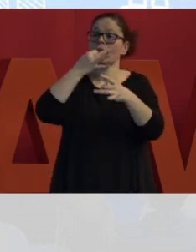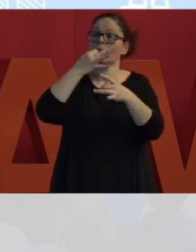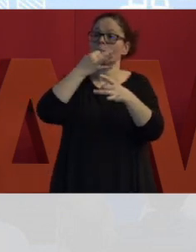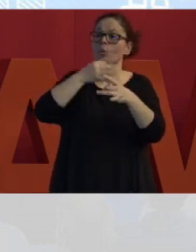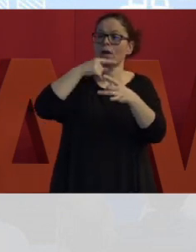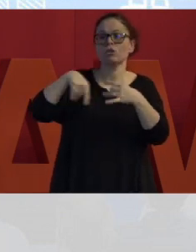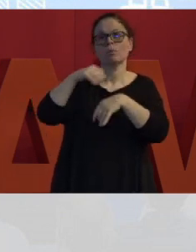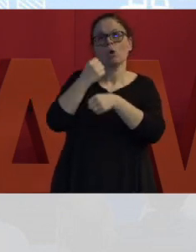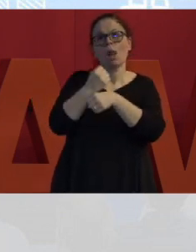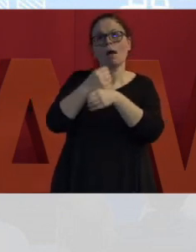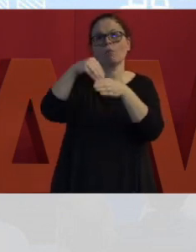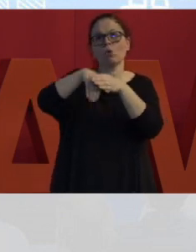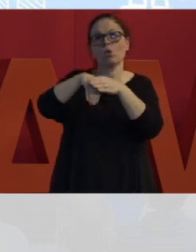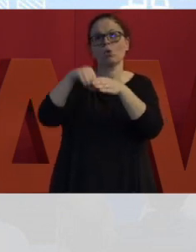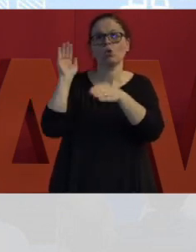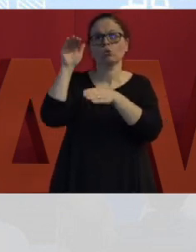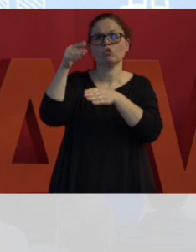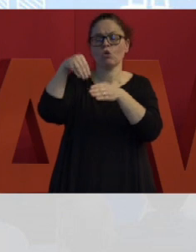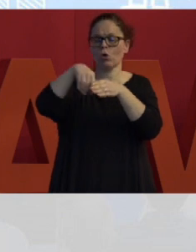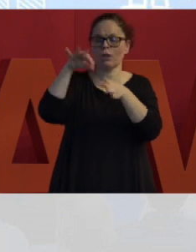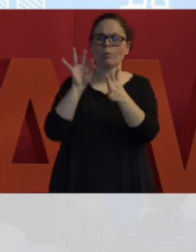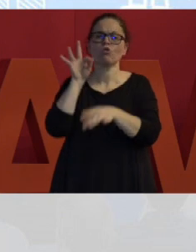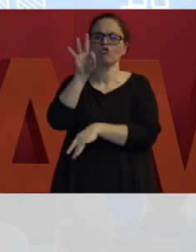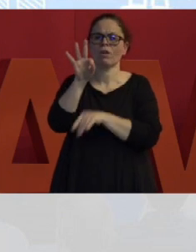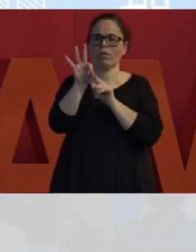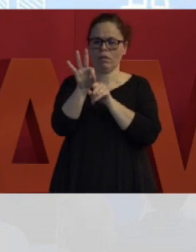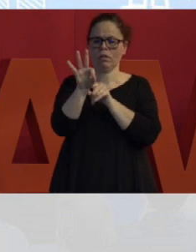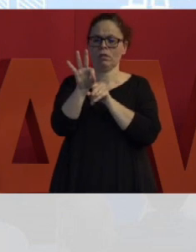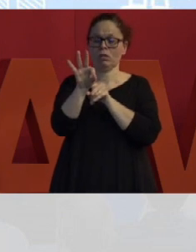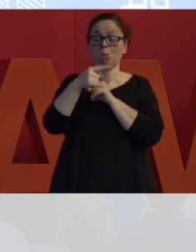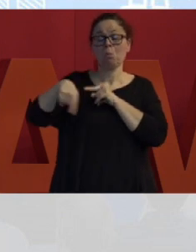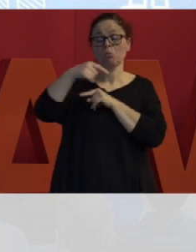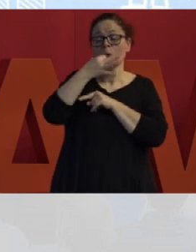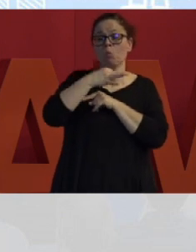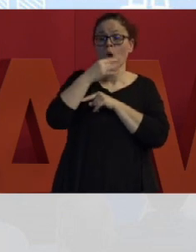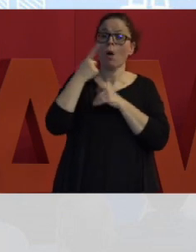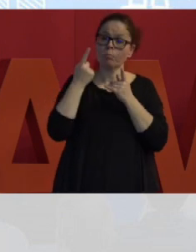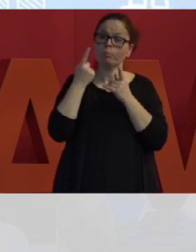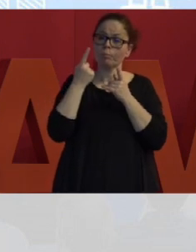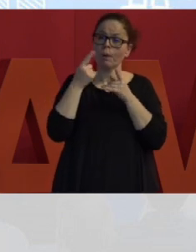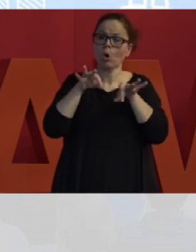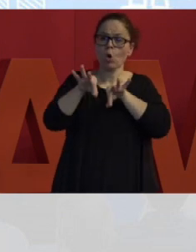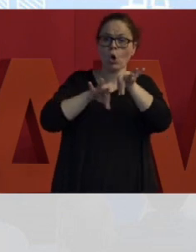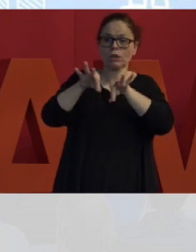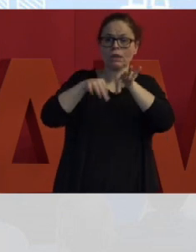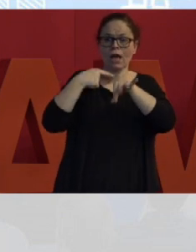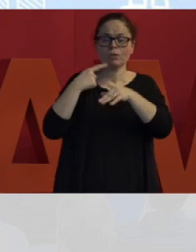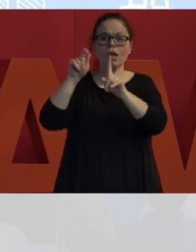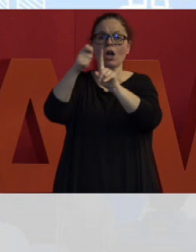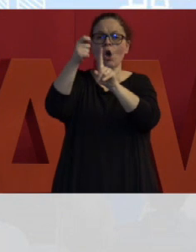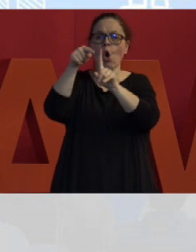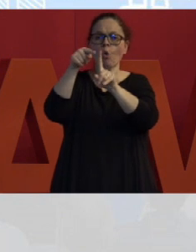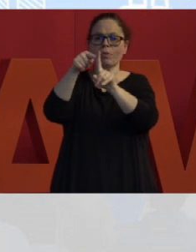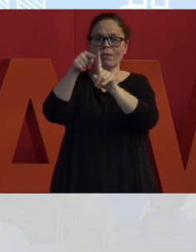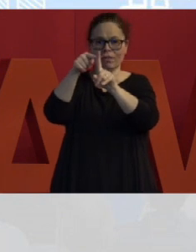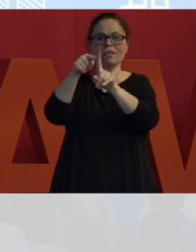quotidiano. Abbiamo la possibilità di coordinarci per muoverci come una mischia coordinata e arrivare a meta e poi goderci anche un meritato